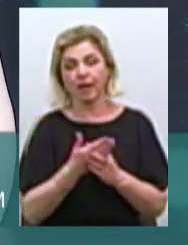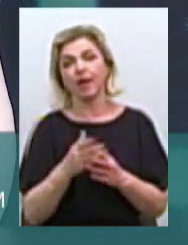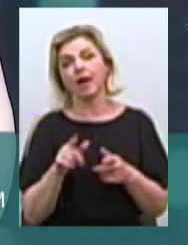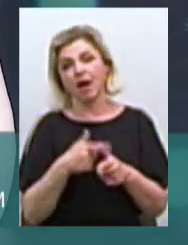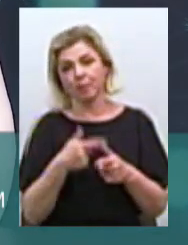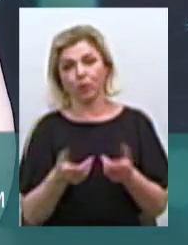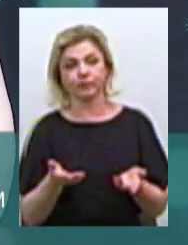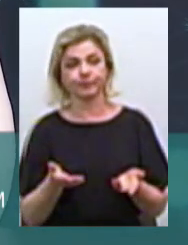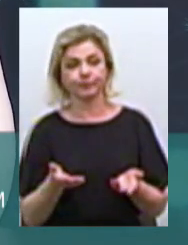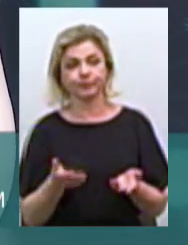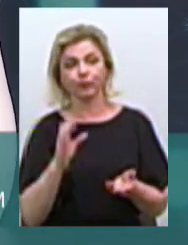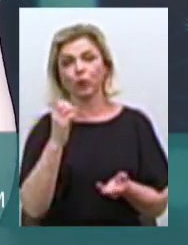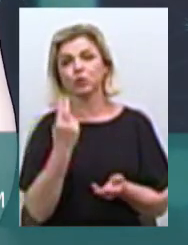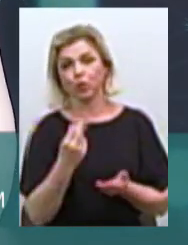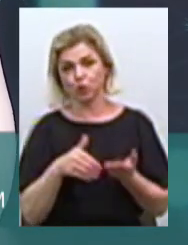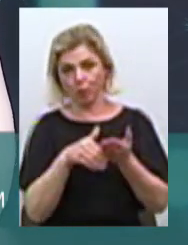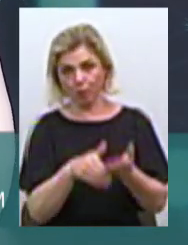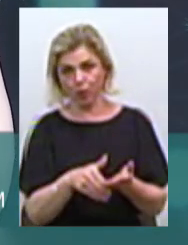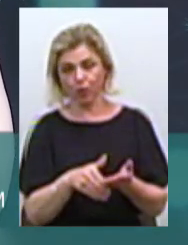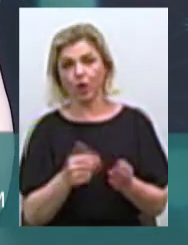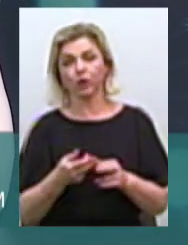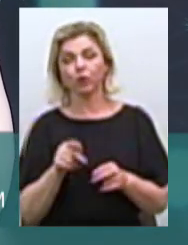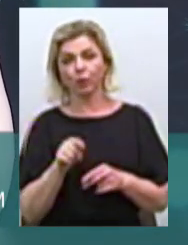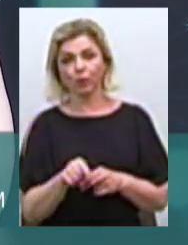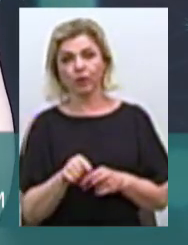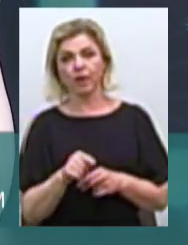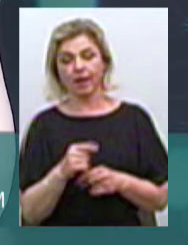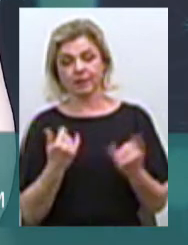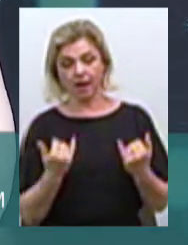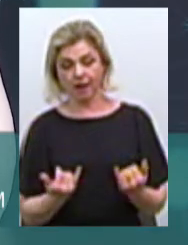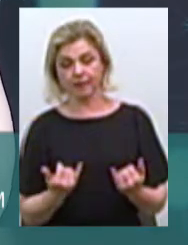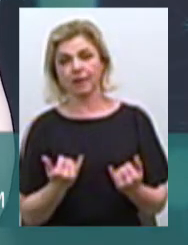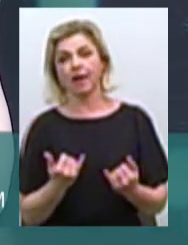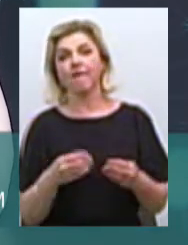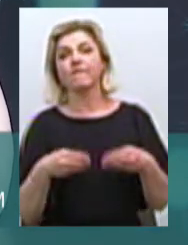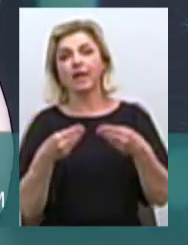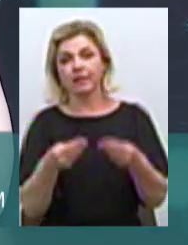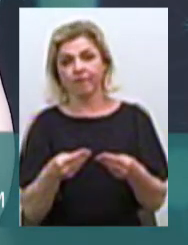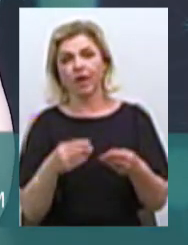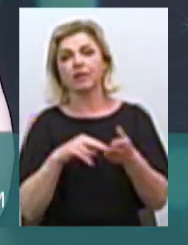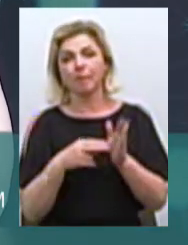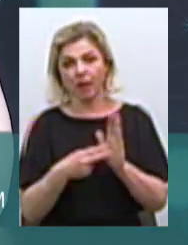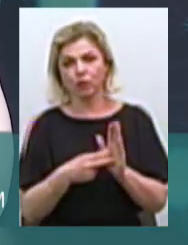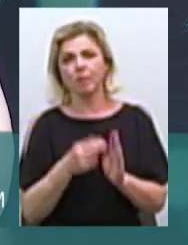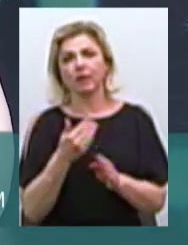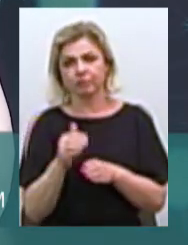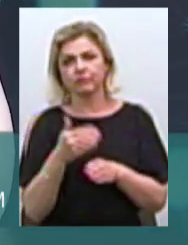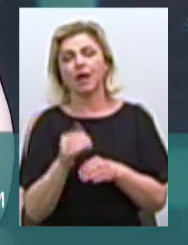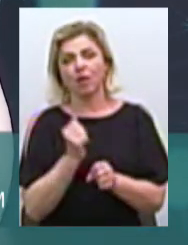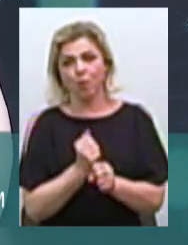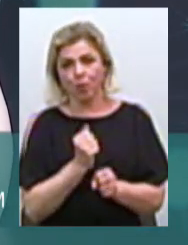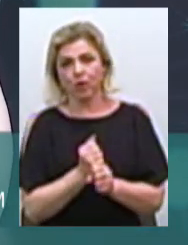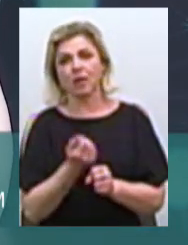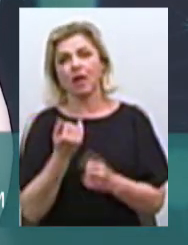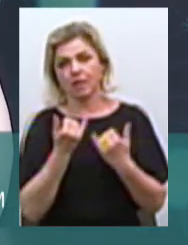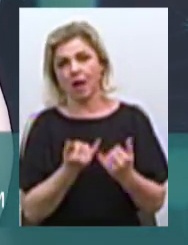соціальну допомогу. Тому наразі, зараз ведеться планомірна робота для більш